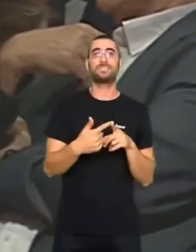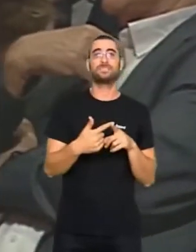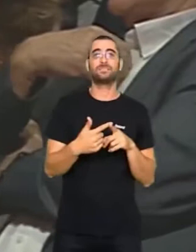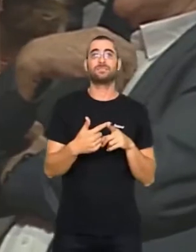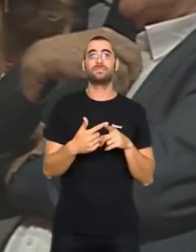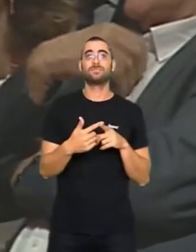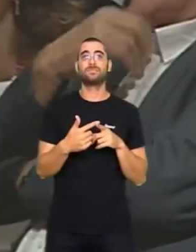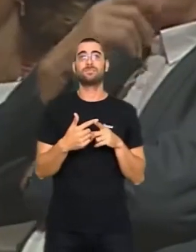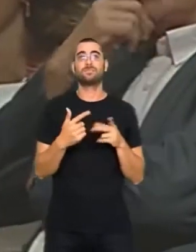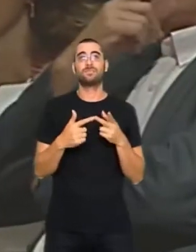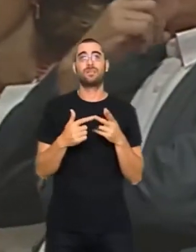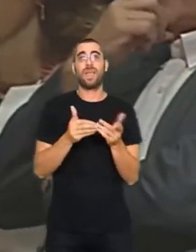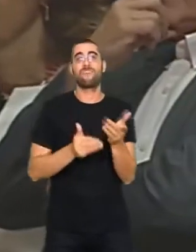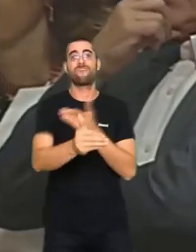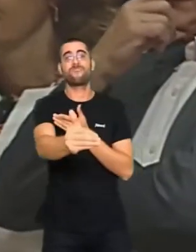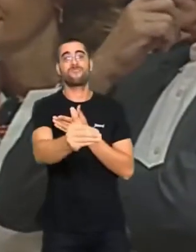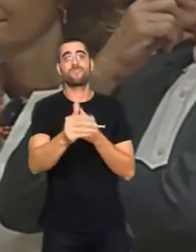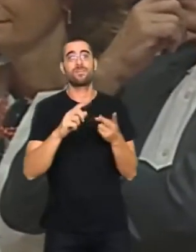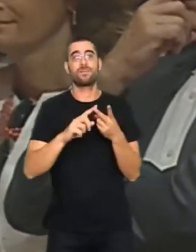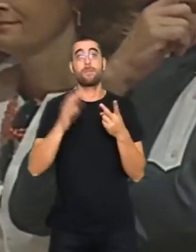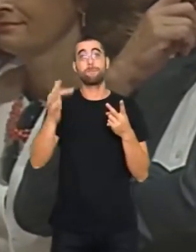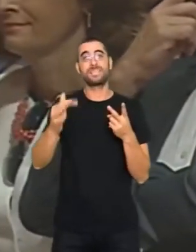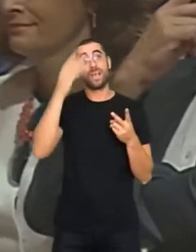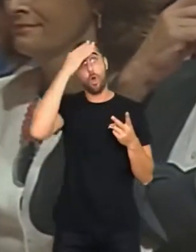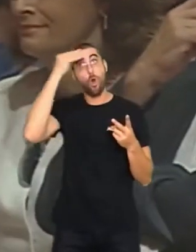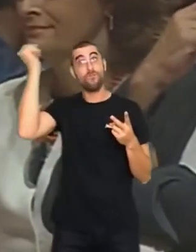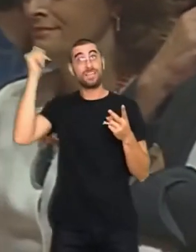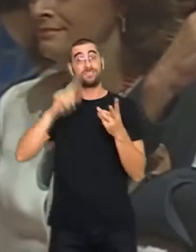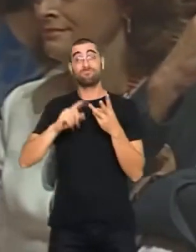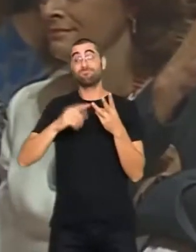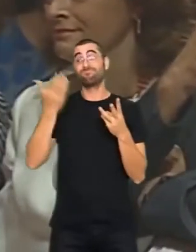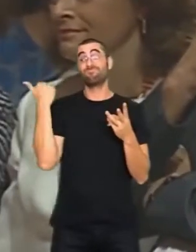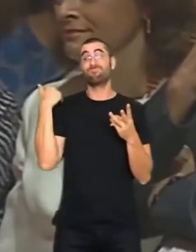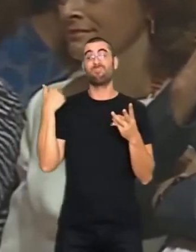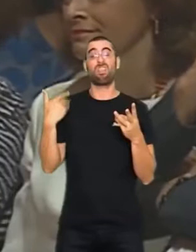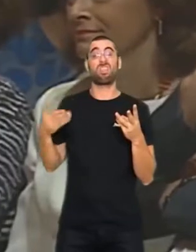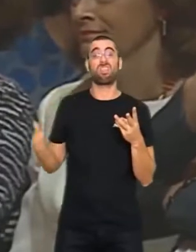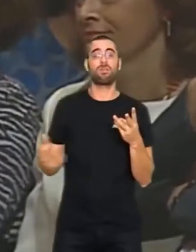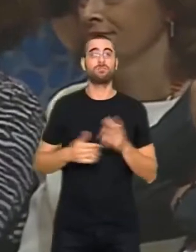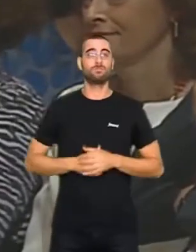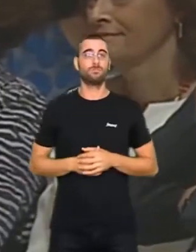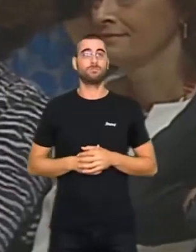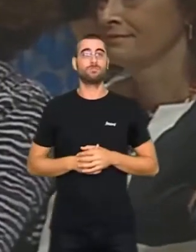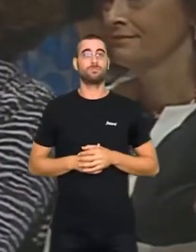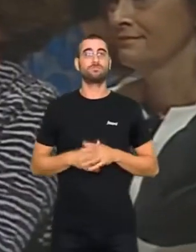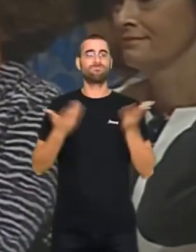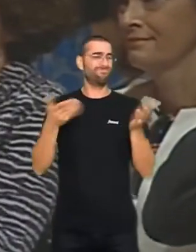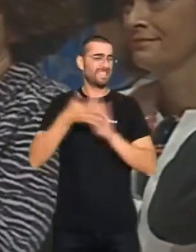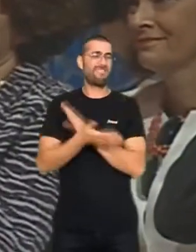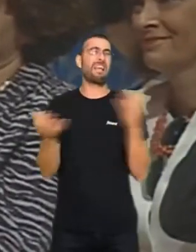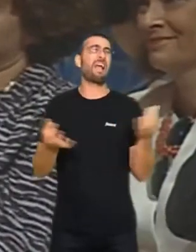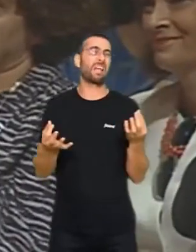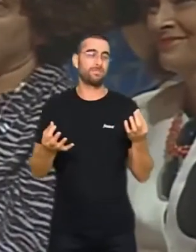asmelés, esdevinidores, i oblit aquells àvols que són passats. És a dir,